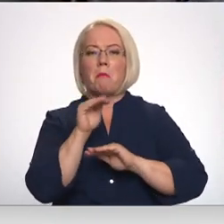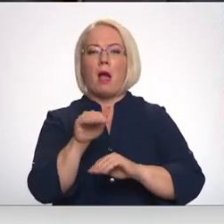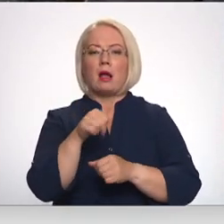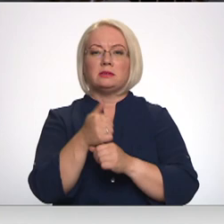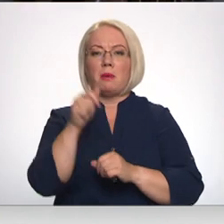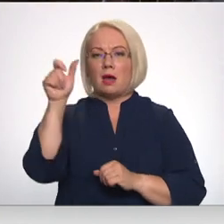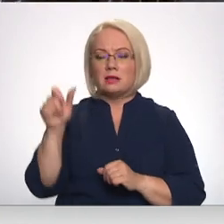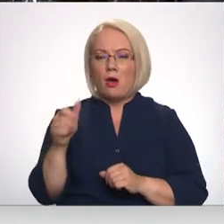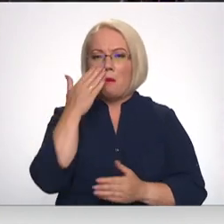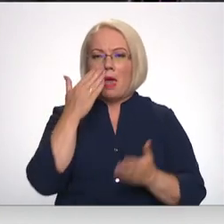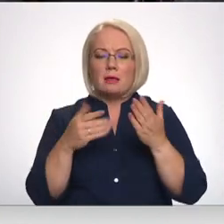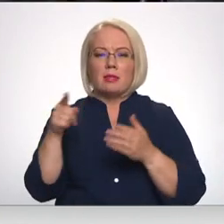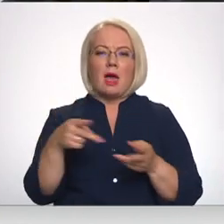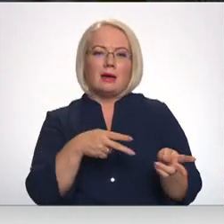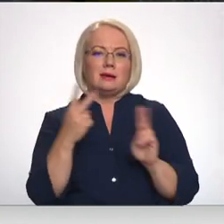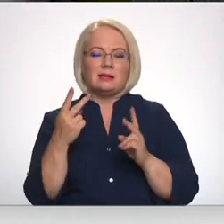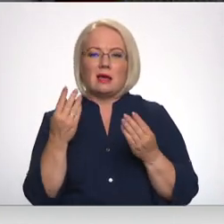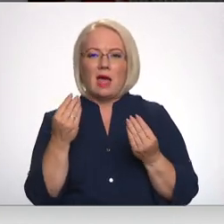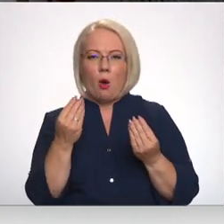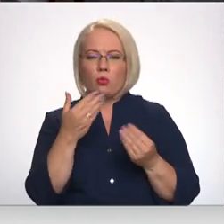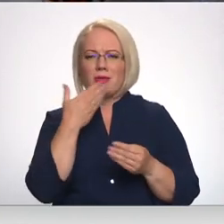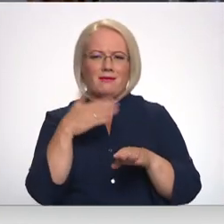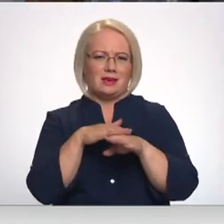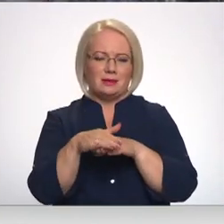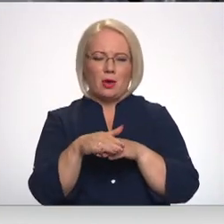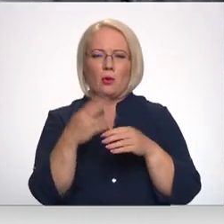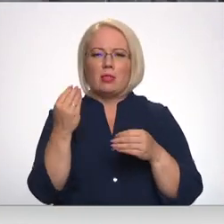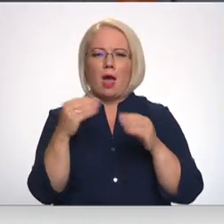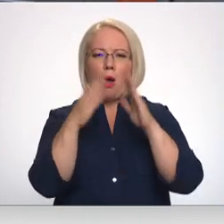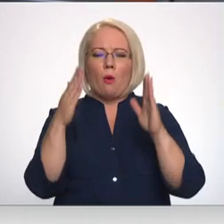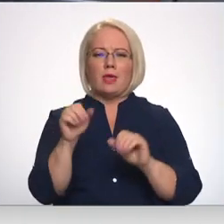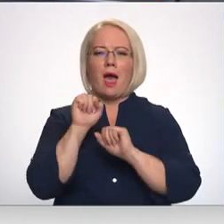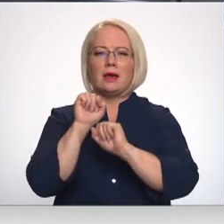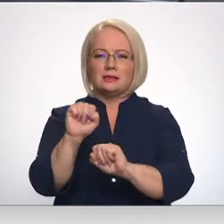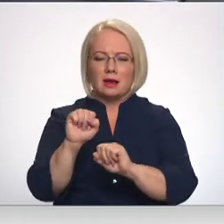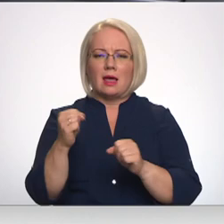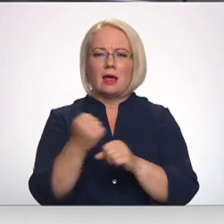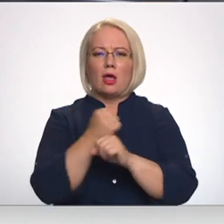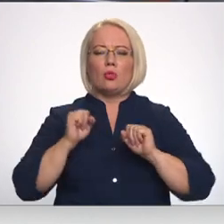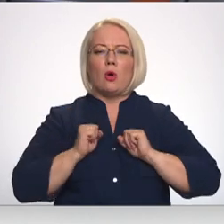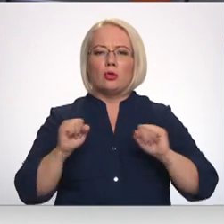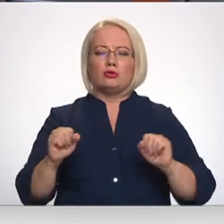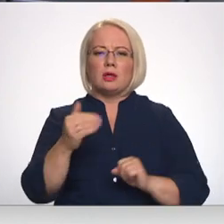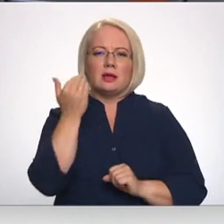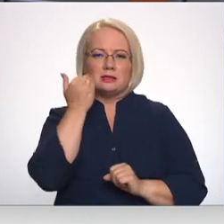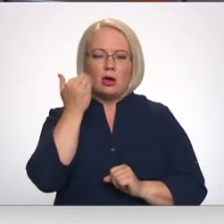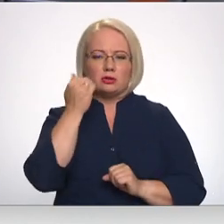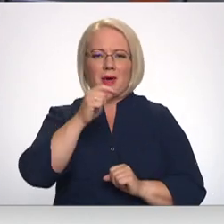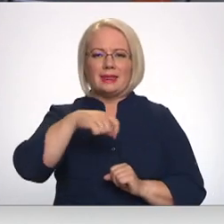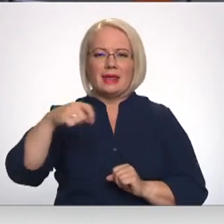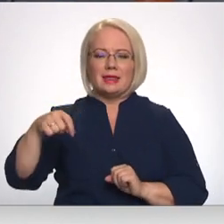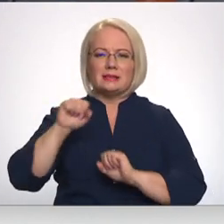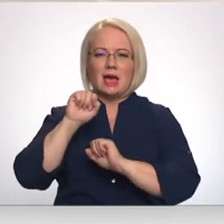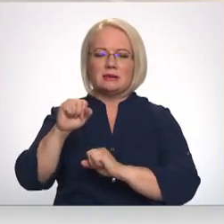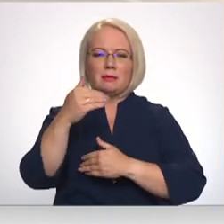meģinājumi šādi tik pie naudas faktiski nav īstenojumi. Nauda tiek aizsargāta gan fiziski, gan nodrošinoties ar tā saucamo tintes aizsardzību